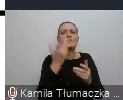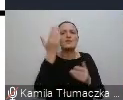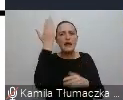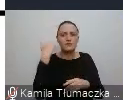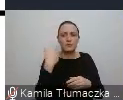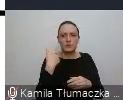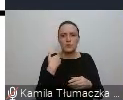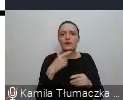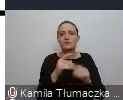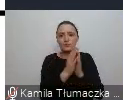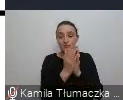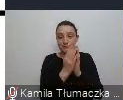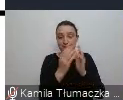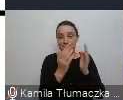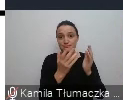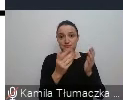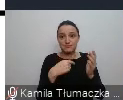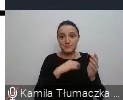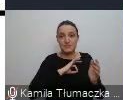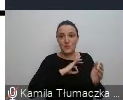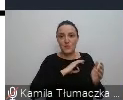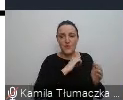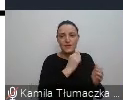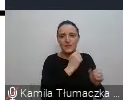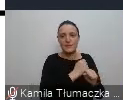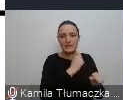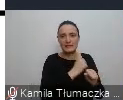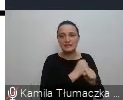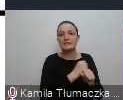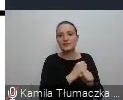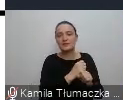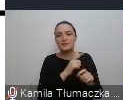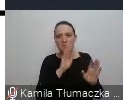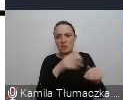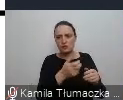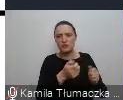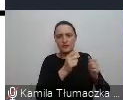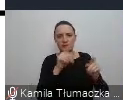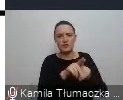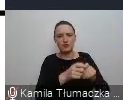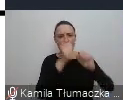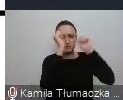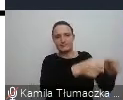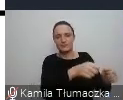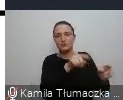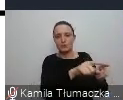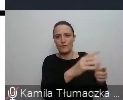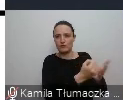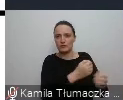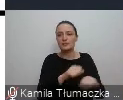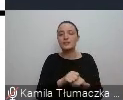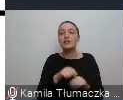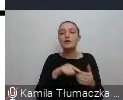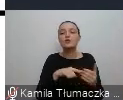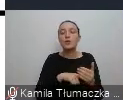W sytuacji podramkowej może służyć narzędzie do samoobrony. Tam są takie dwa ważne zdania, bo to